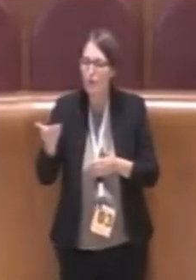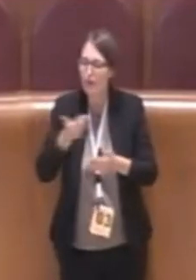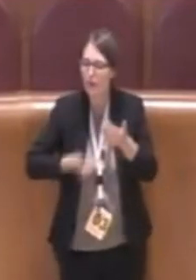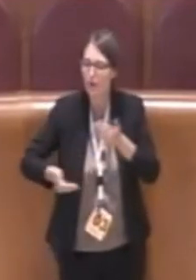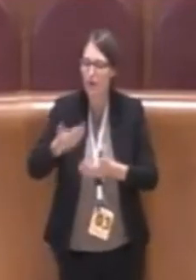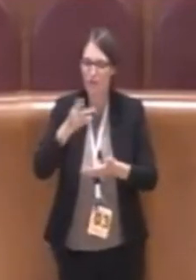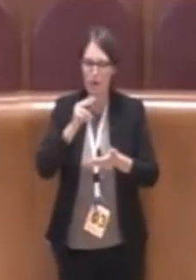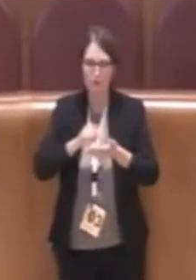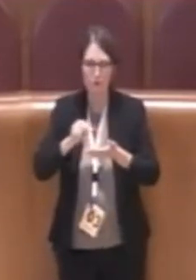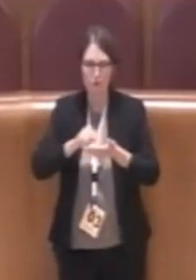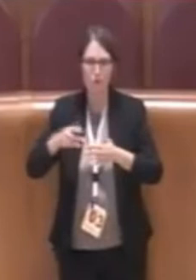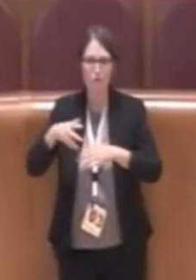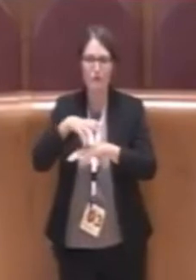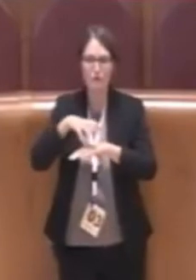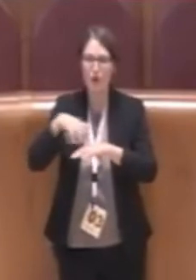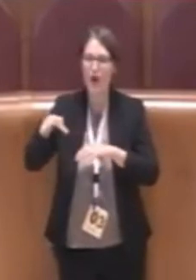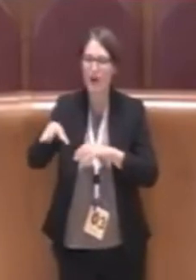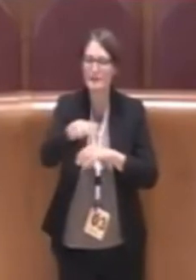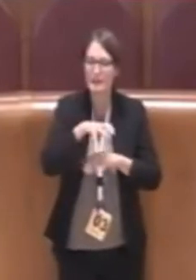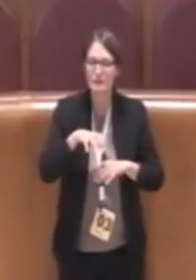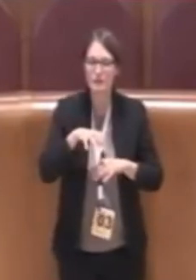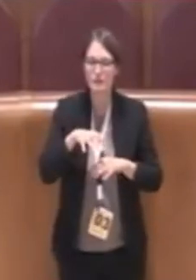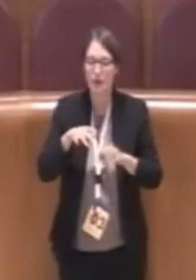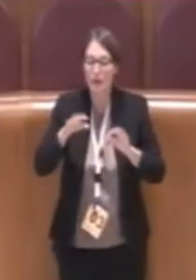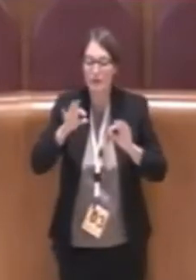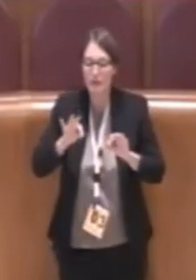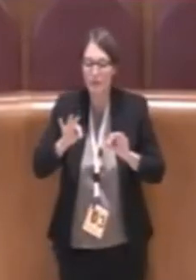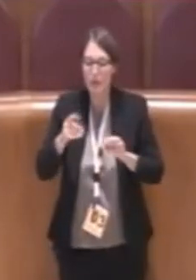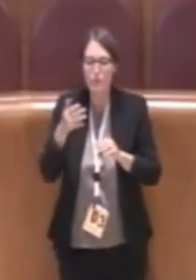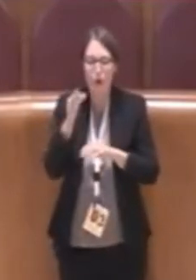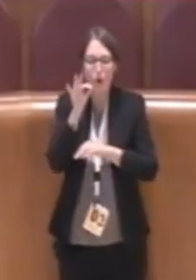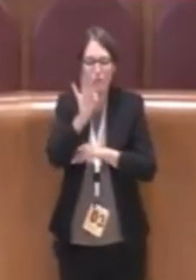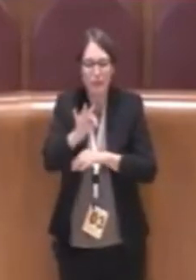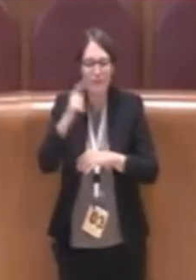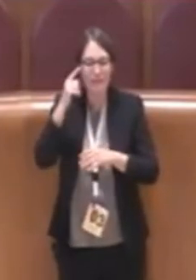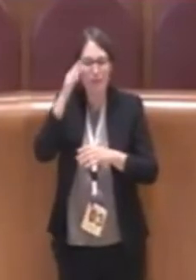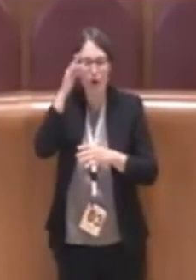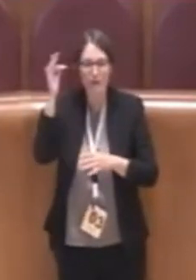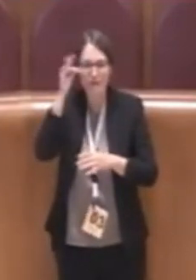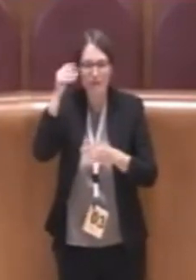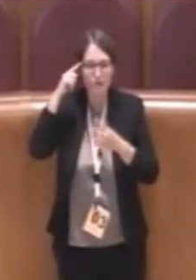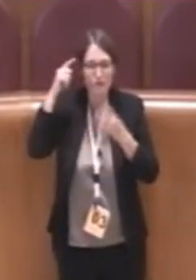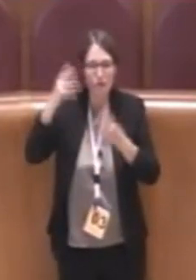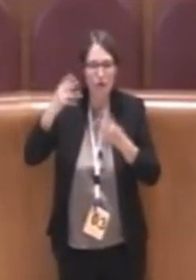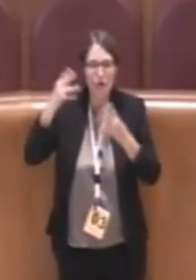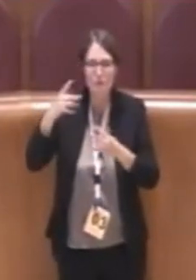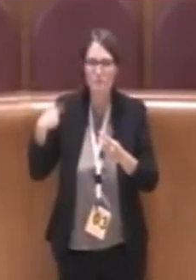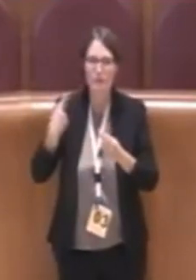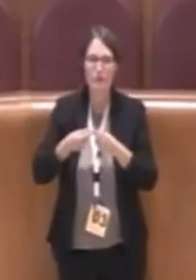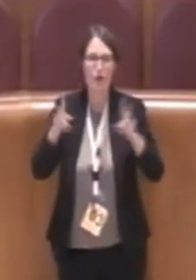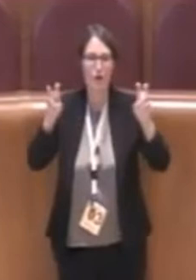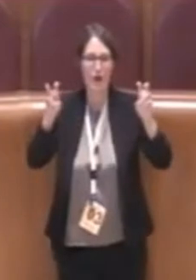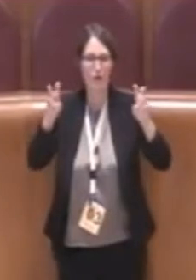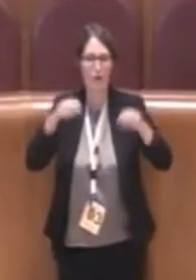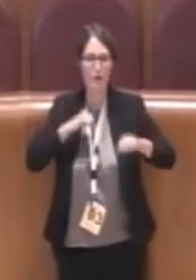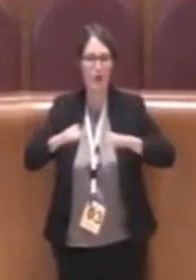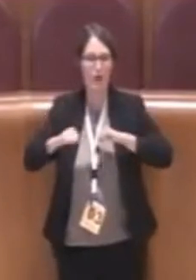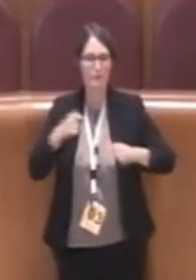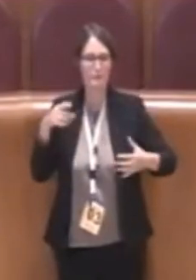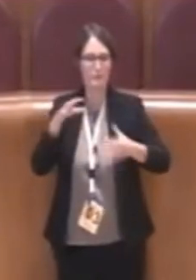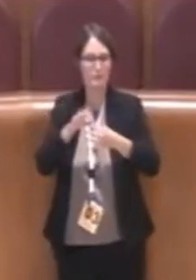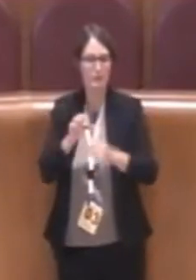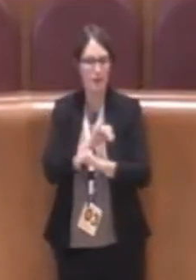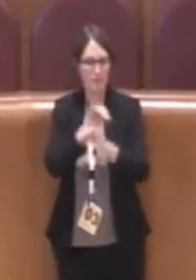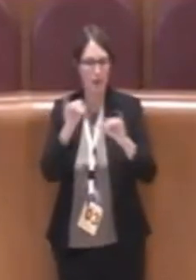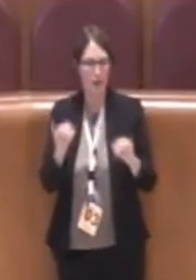doveva riflettere su una tematica che non era mai stata portata avanti dall'amministrazione. Quando si